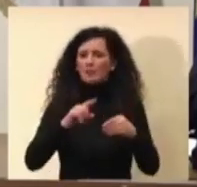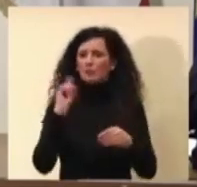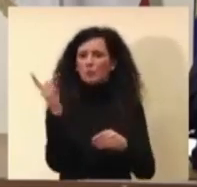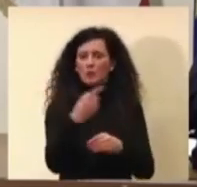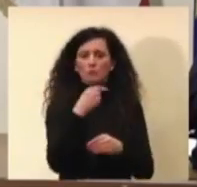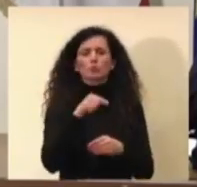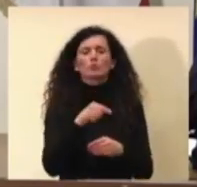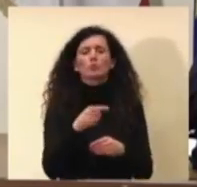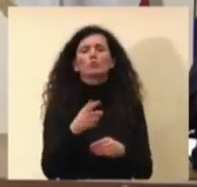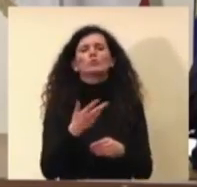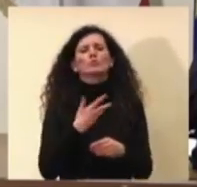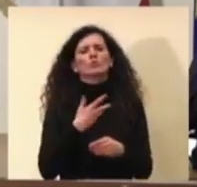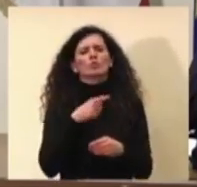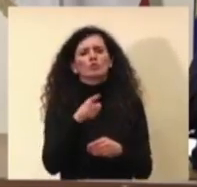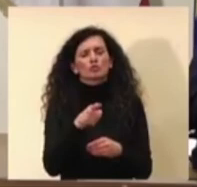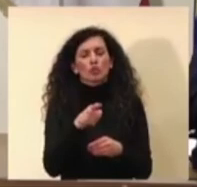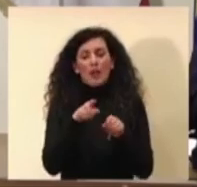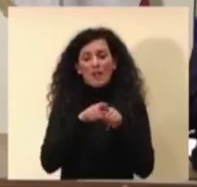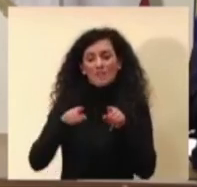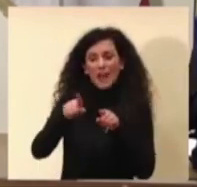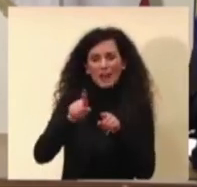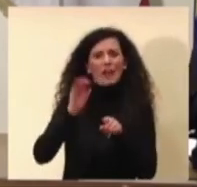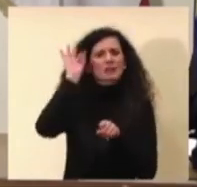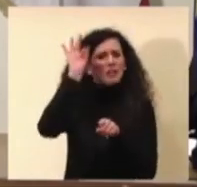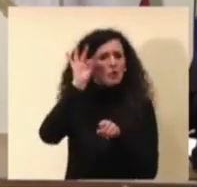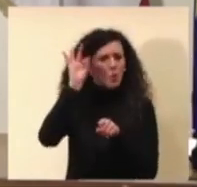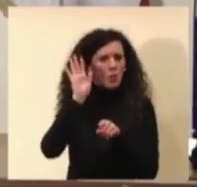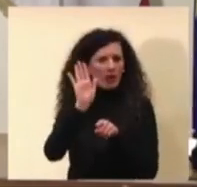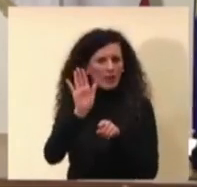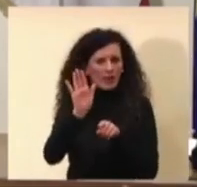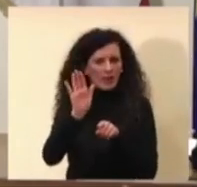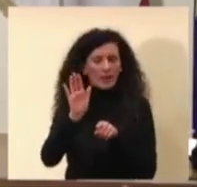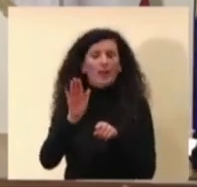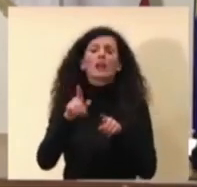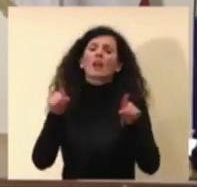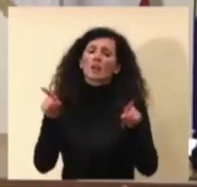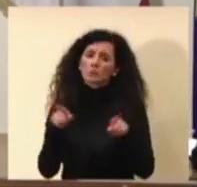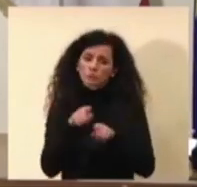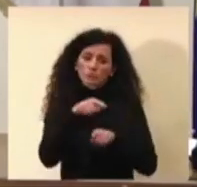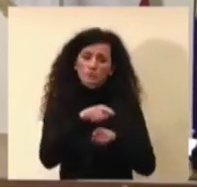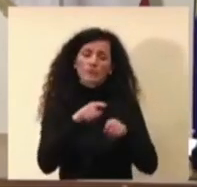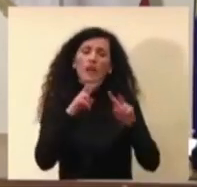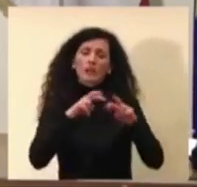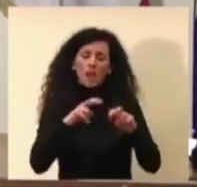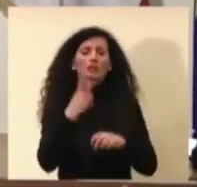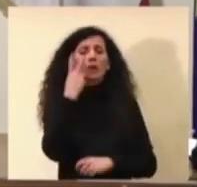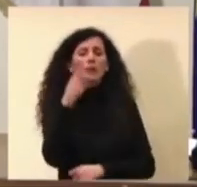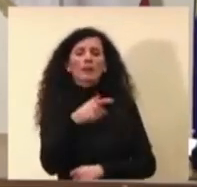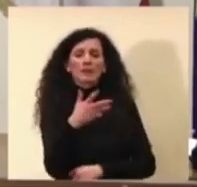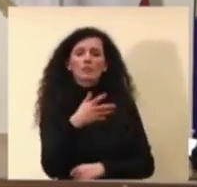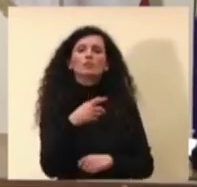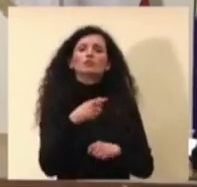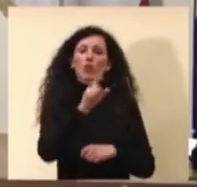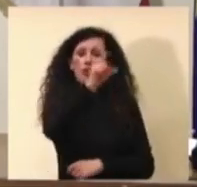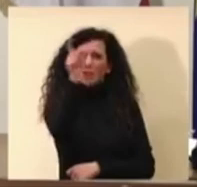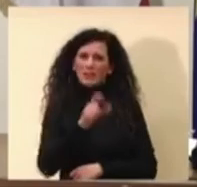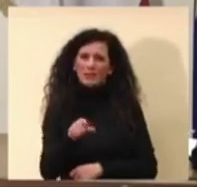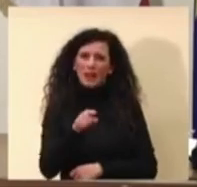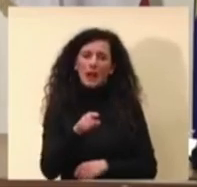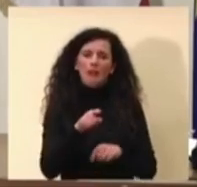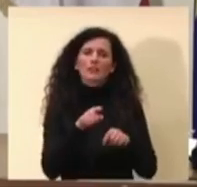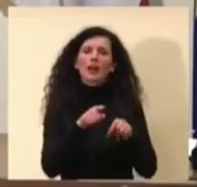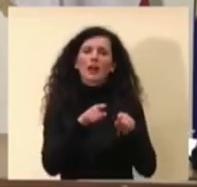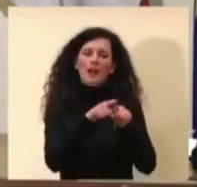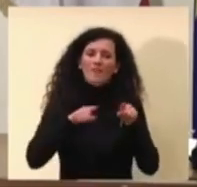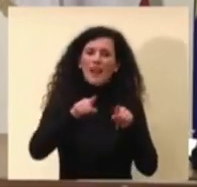variante UK si andrà a vedere la distribuzione sul territorio e anche a stimare la distribuzione sul